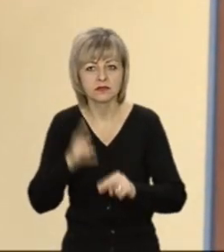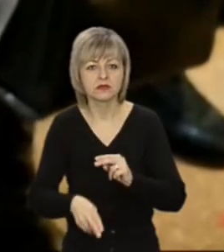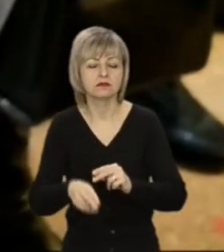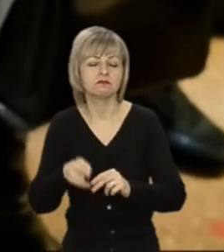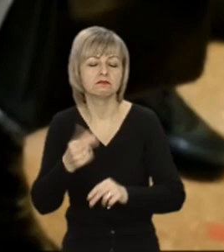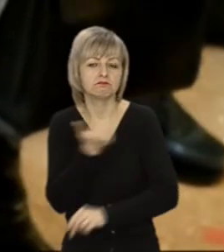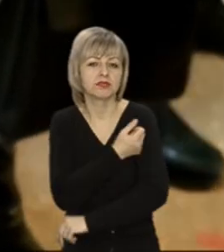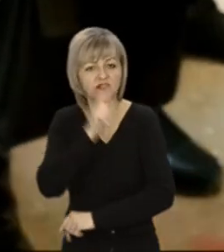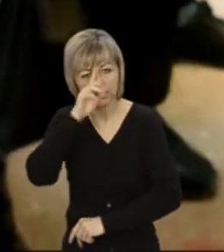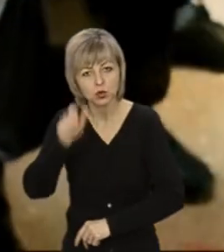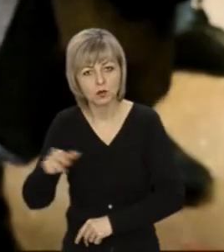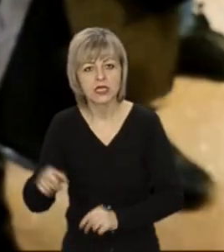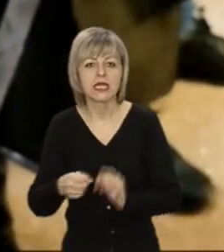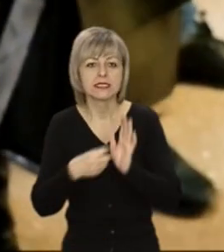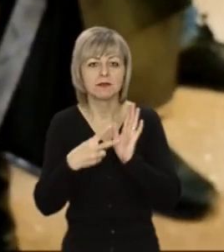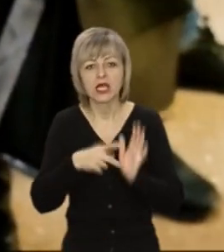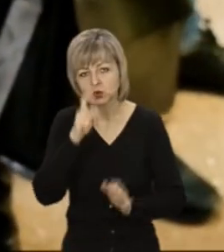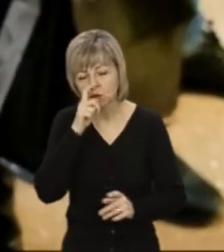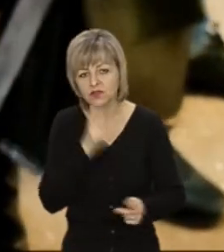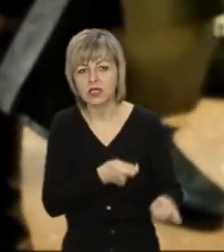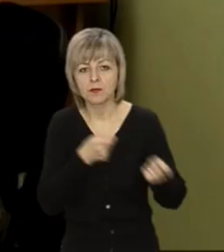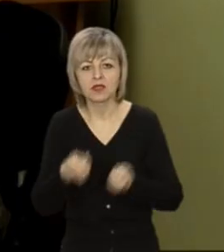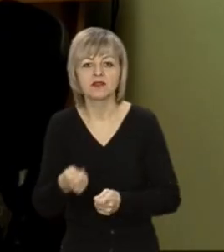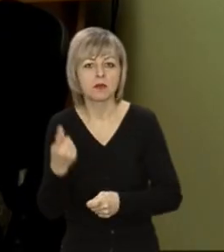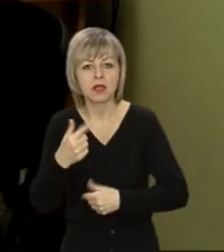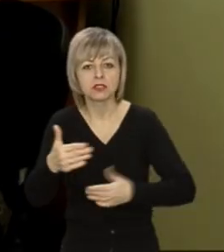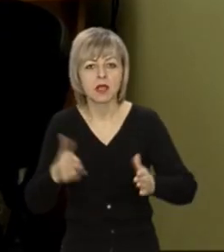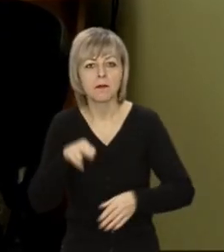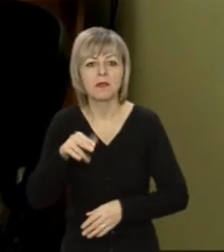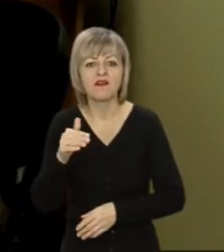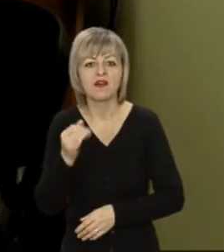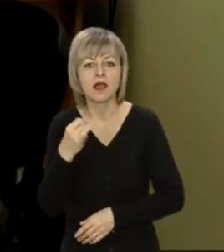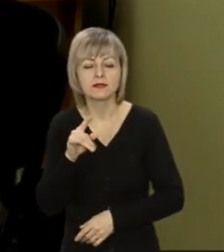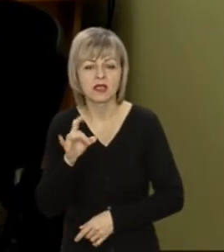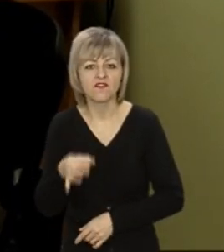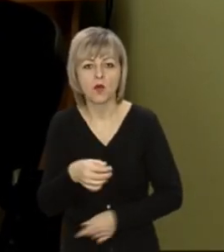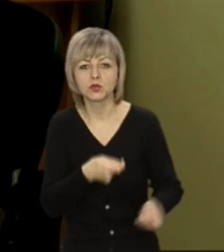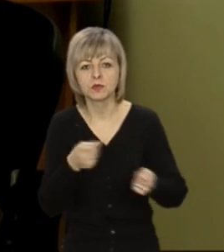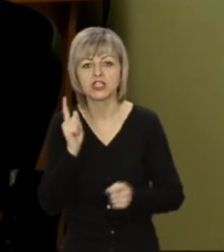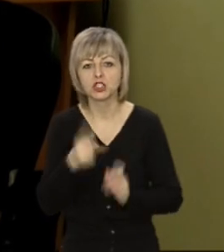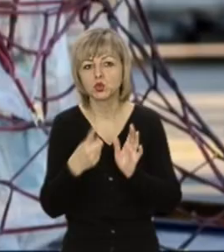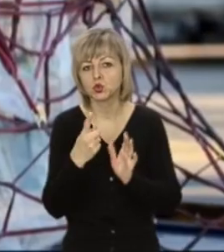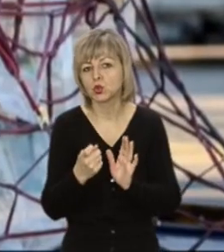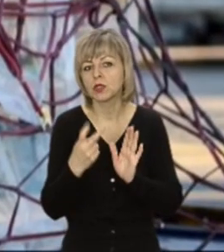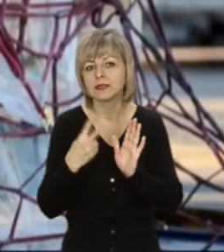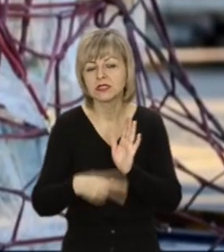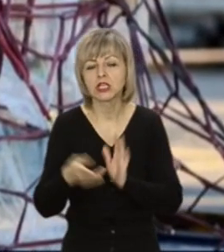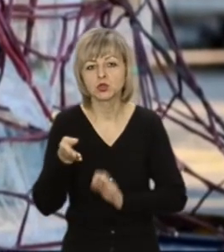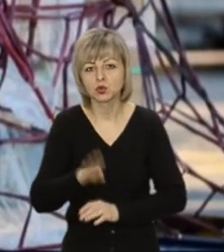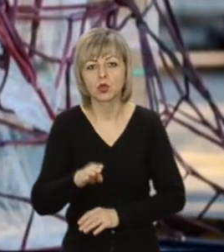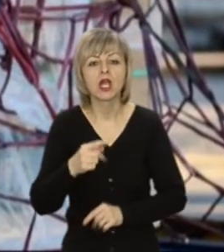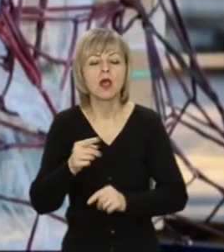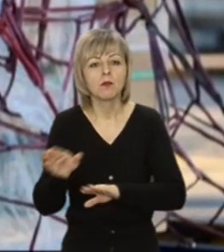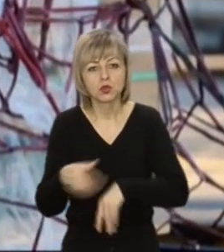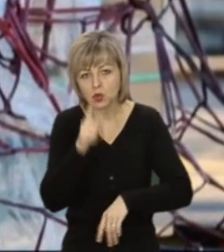осіб. Того ж місяця, 18 квітня, на Волинь прибула перша партія вакцини Pfizer. В область доставили 1170 доз вакцини. Ще